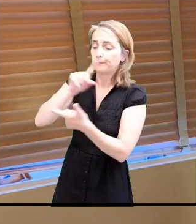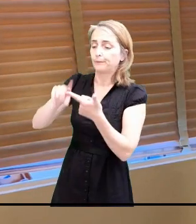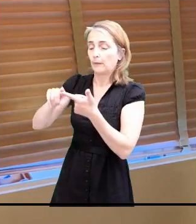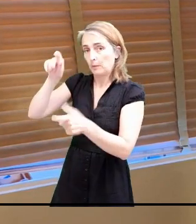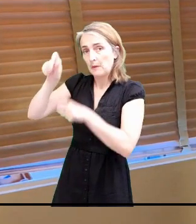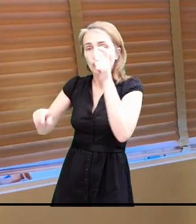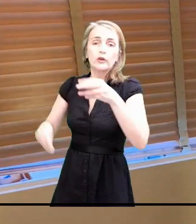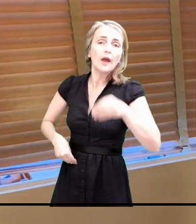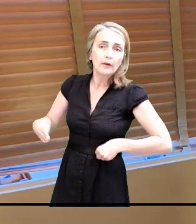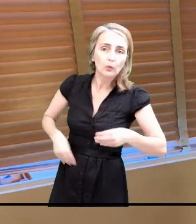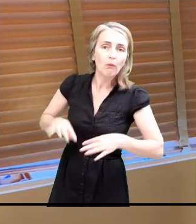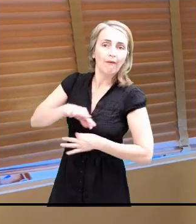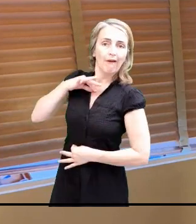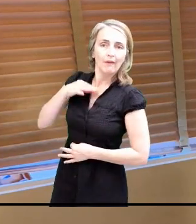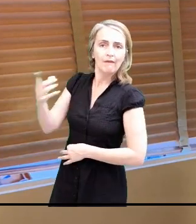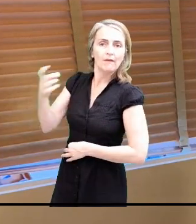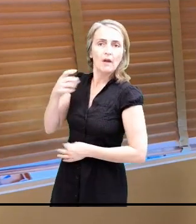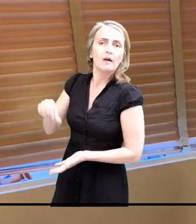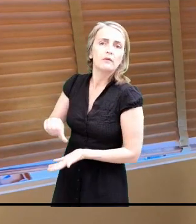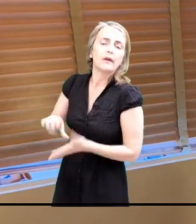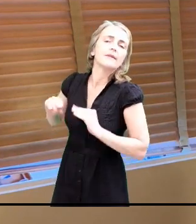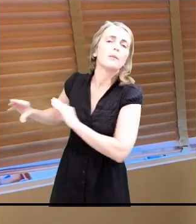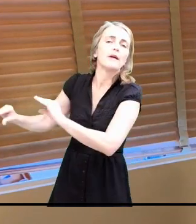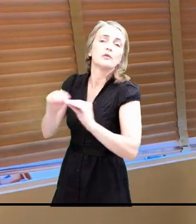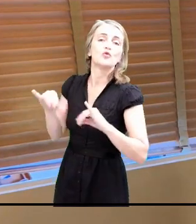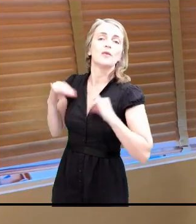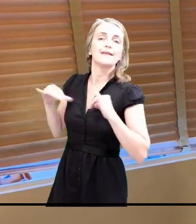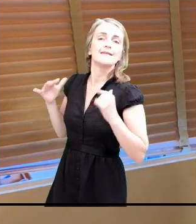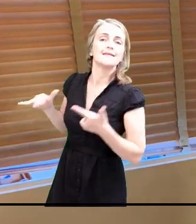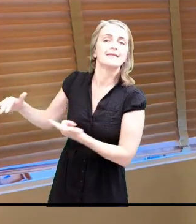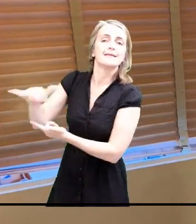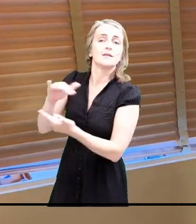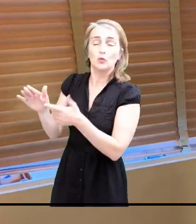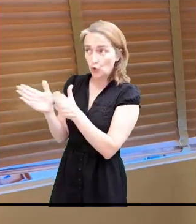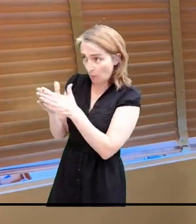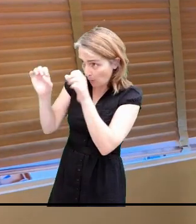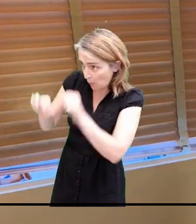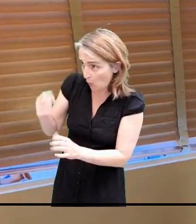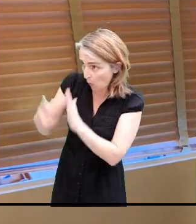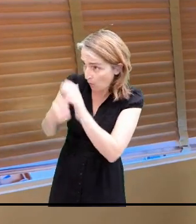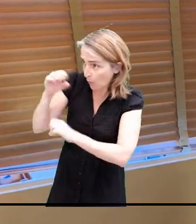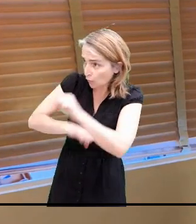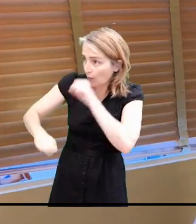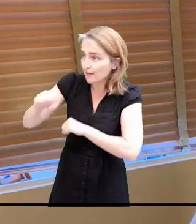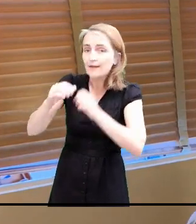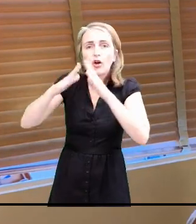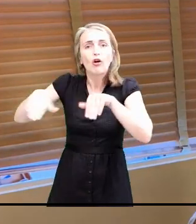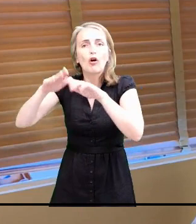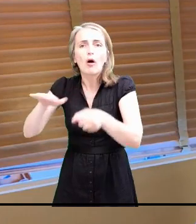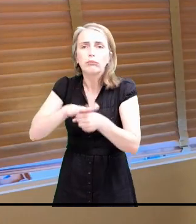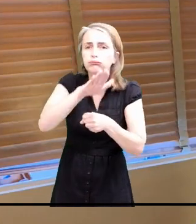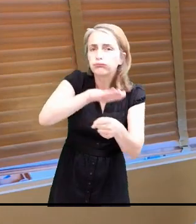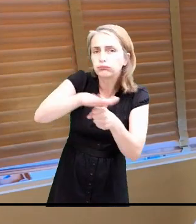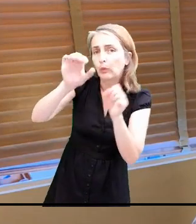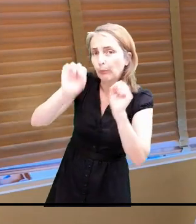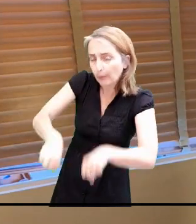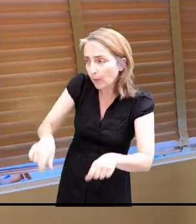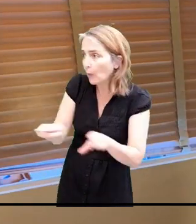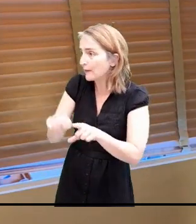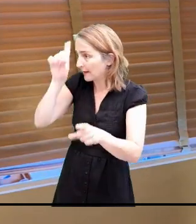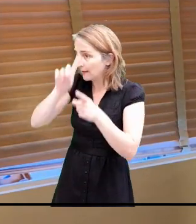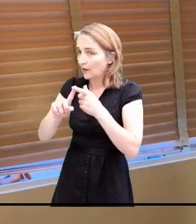au cadre du centre jeunesse, de l'espace jeunesse, de regarder si on peut refaire des camps, si on peut vous proposer avec le service des sports,